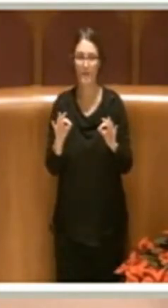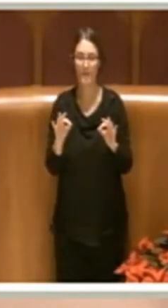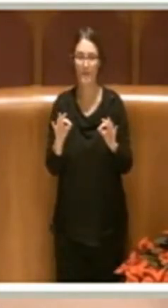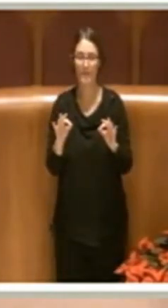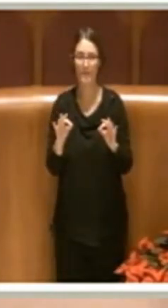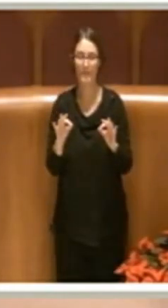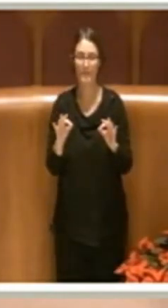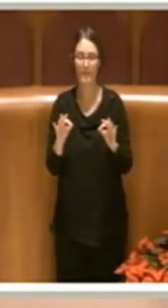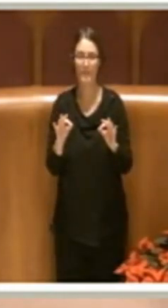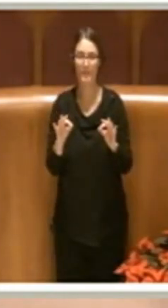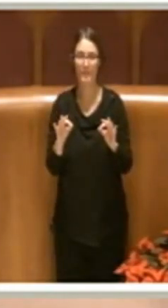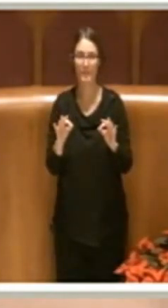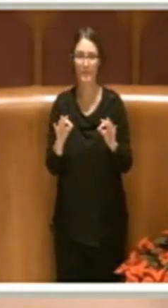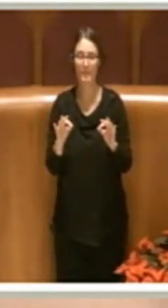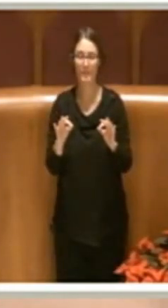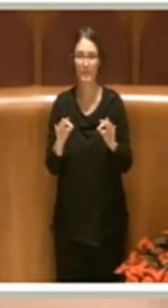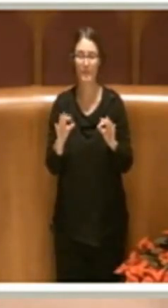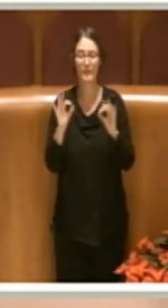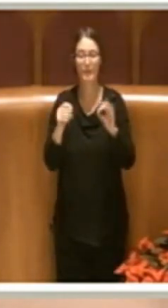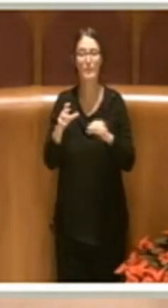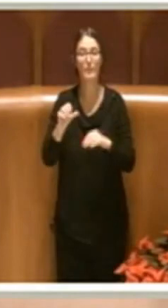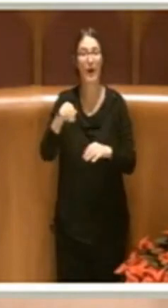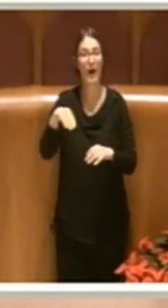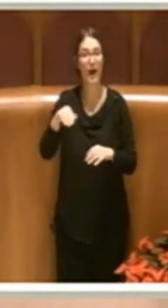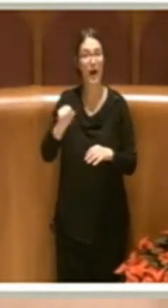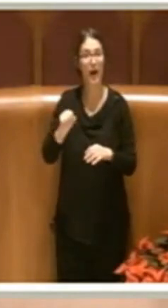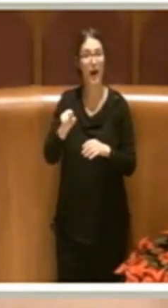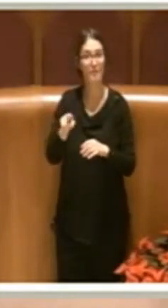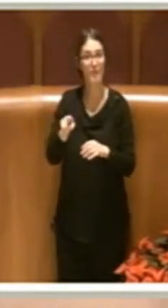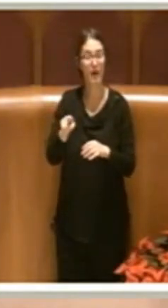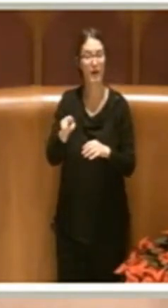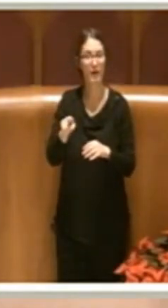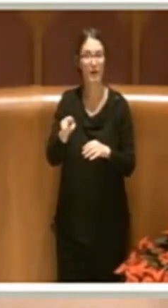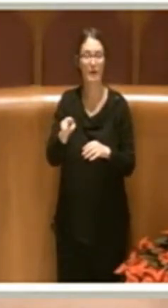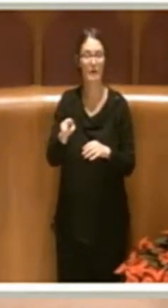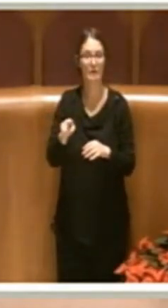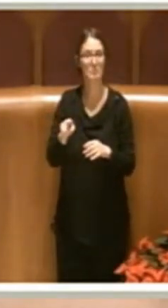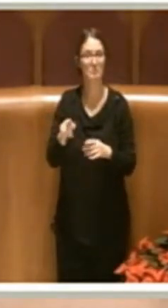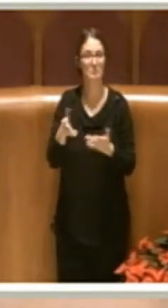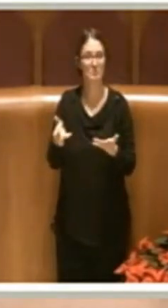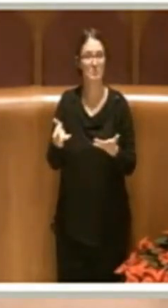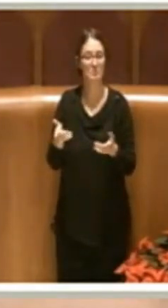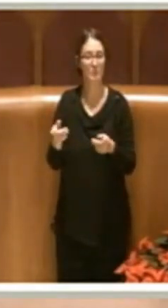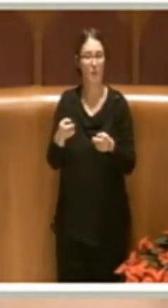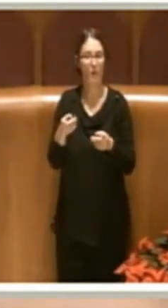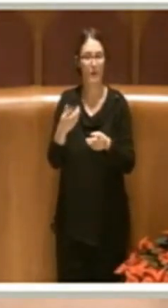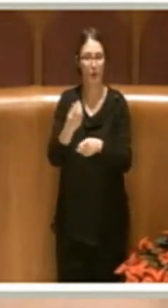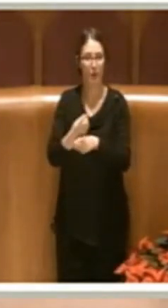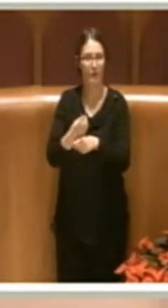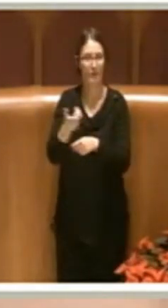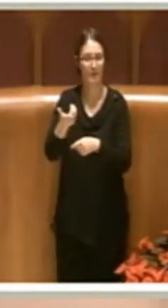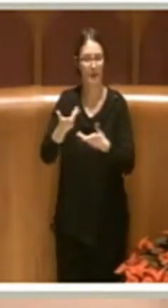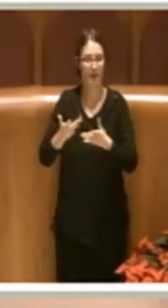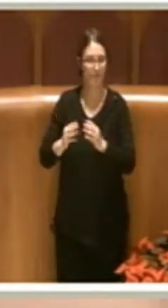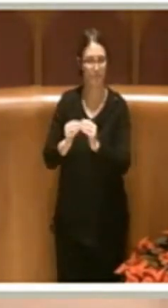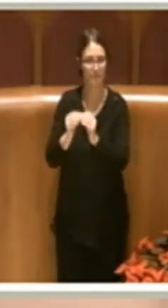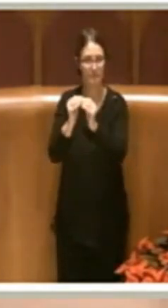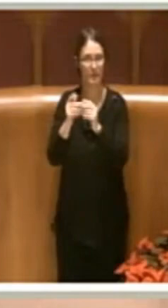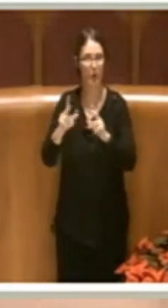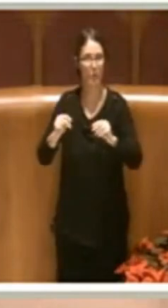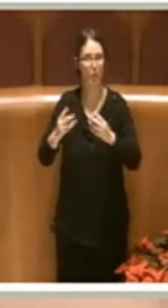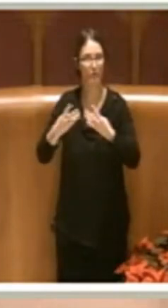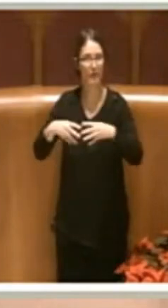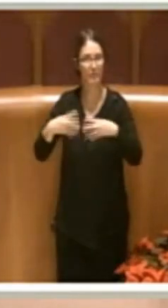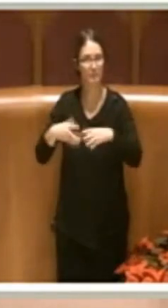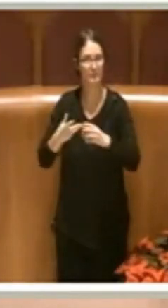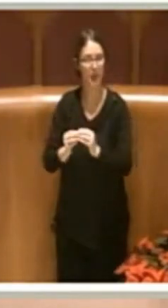Ama, nel momento in cui realizza i nuovi impianti che mette nel